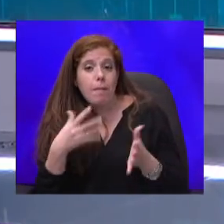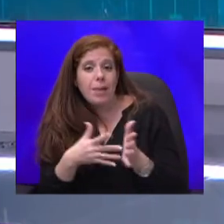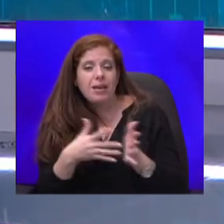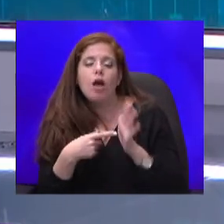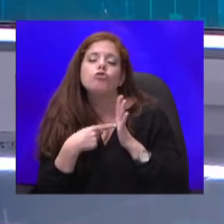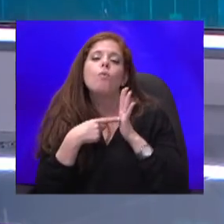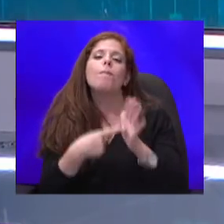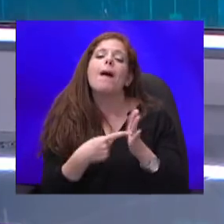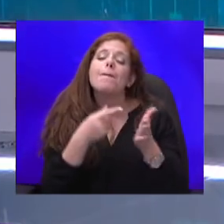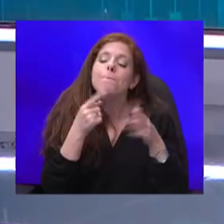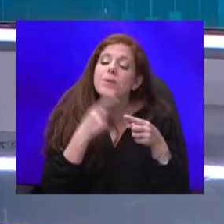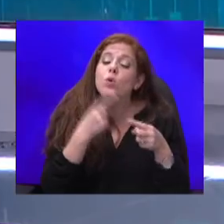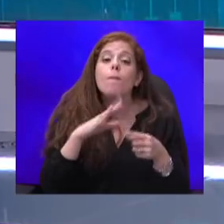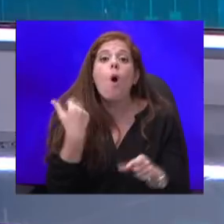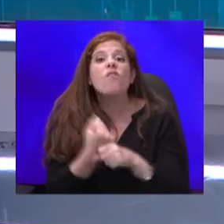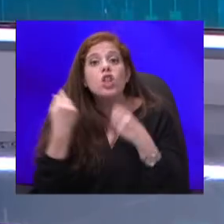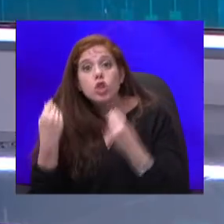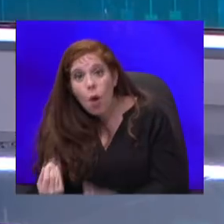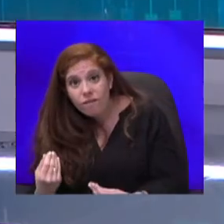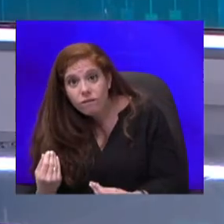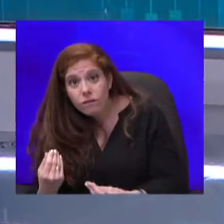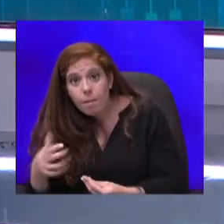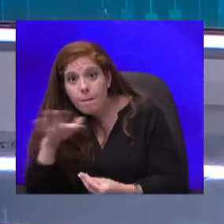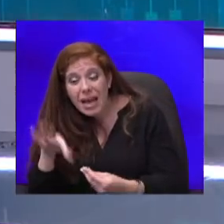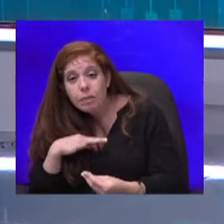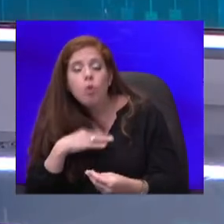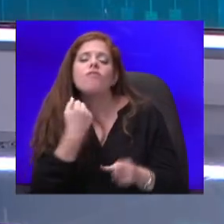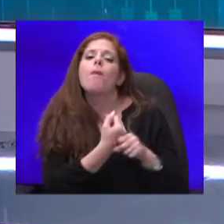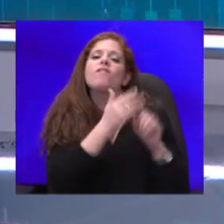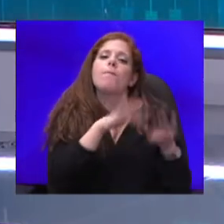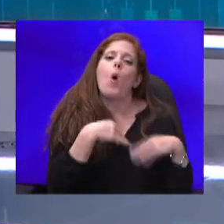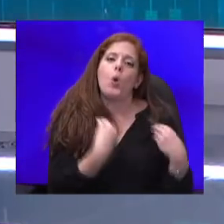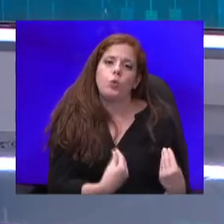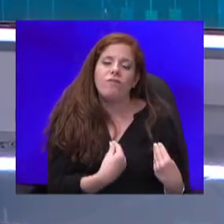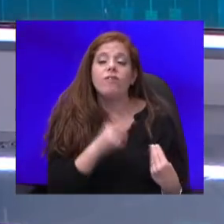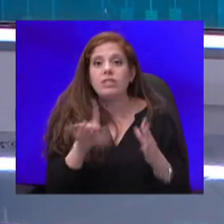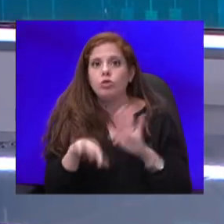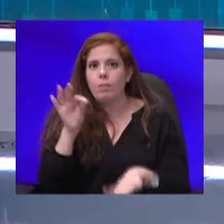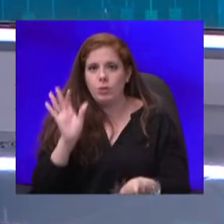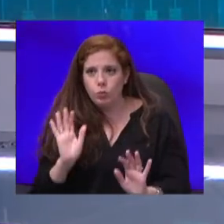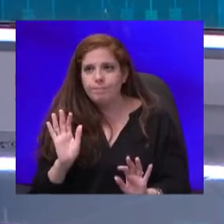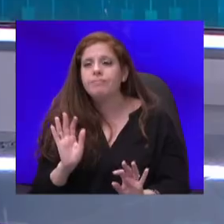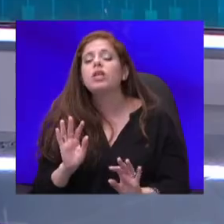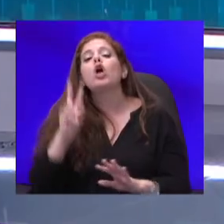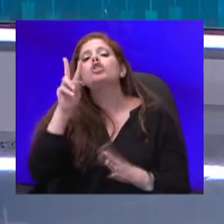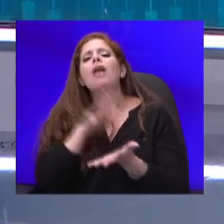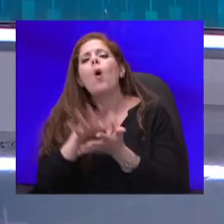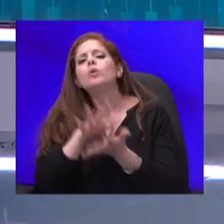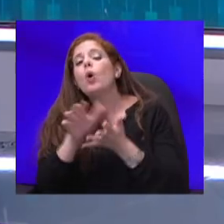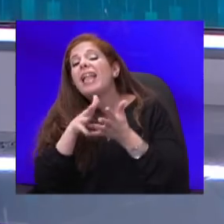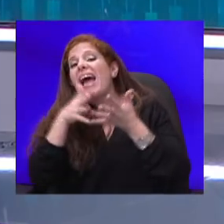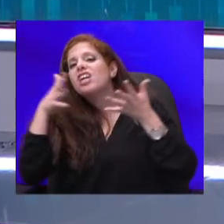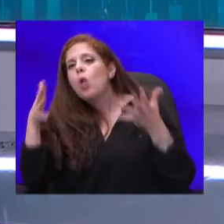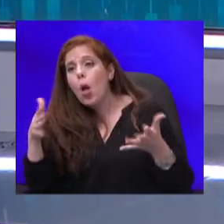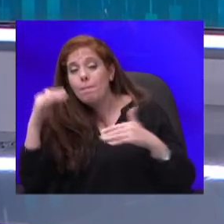במערכת הבריאות הישראלית, ועל מה עובד קצת פחות טוב. וזה מה שהם מצאו שם. שתי ההוצאות הכי גדולות בממוצע של החולים